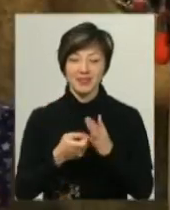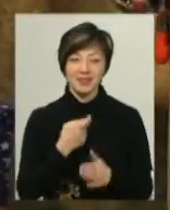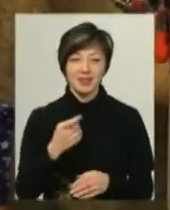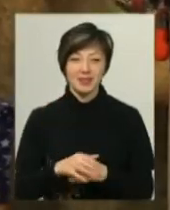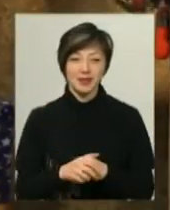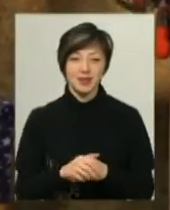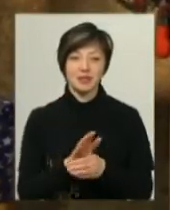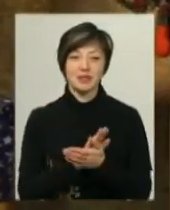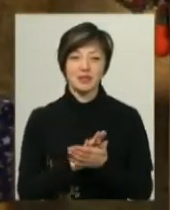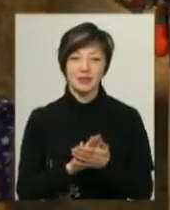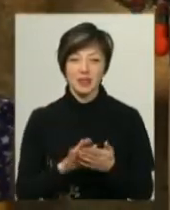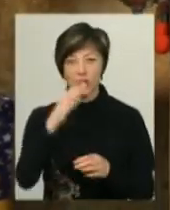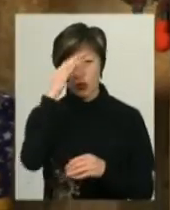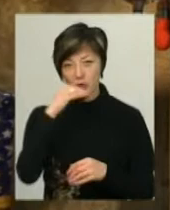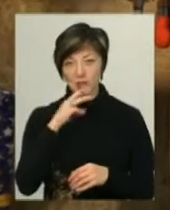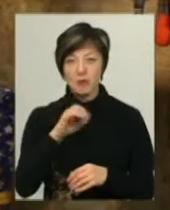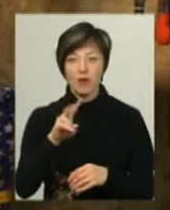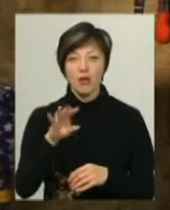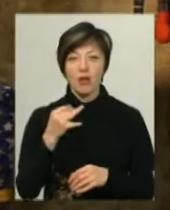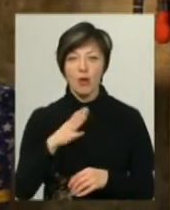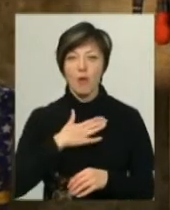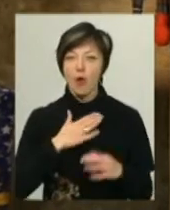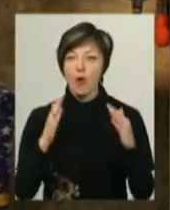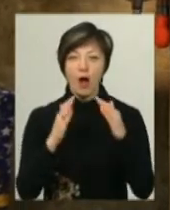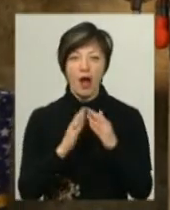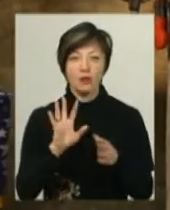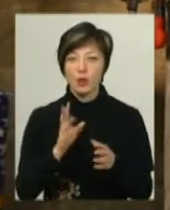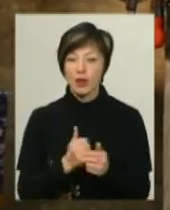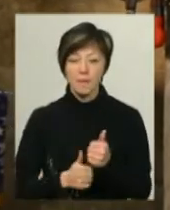Святий, ось що Миколай. Мою хату не виняло.